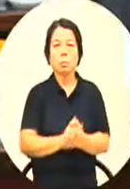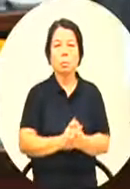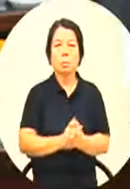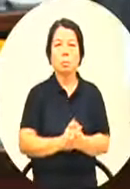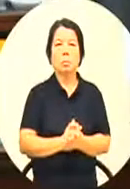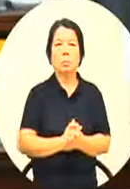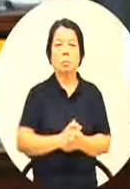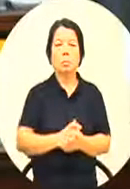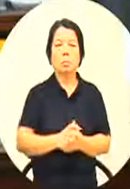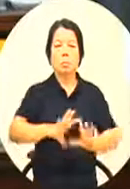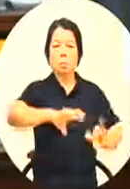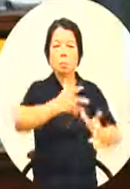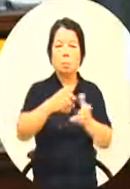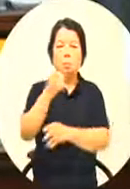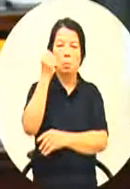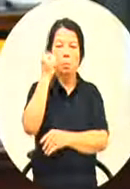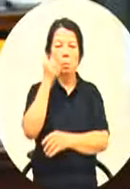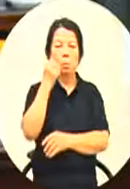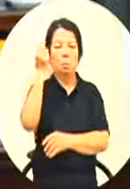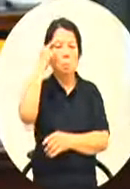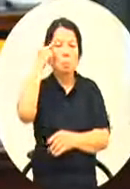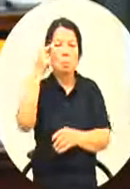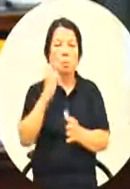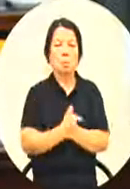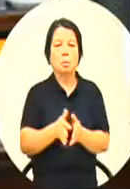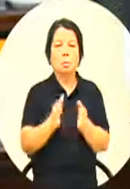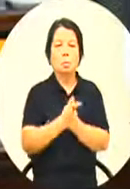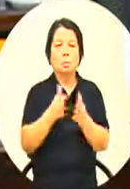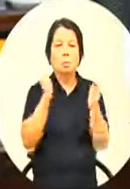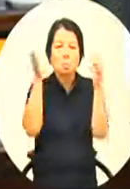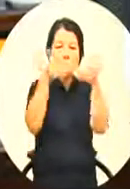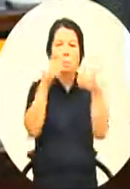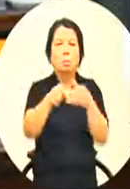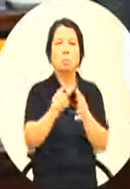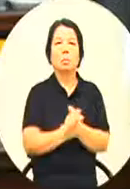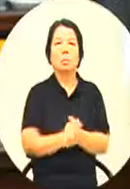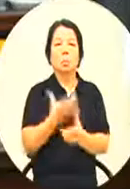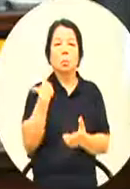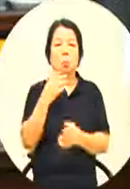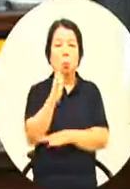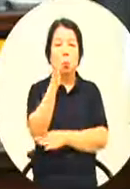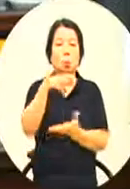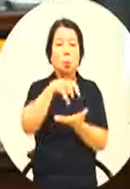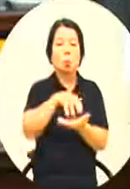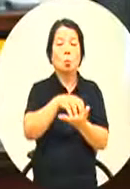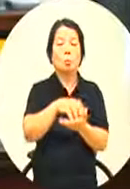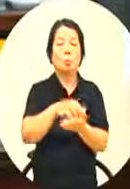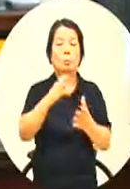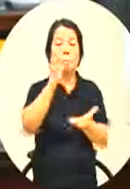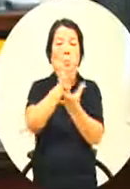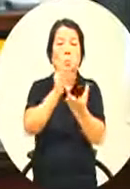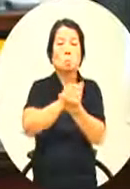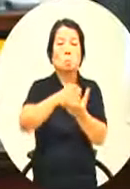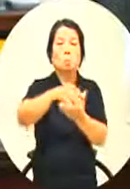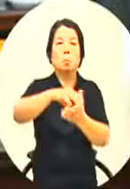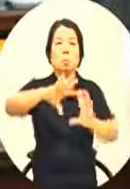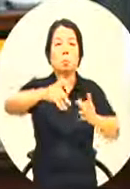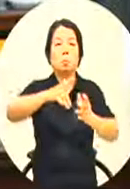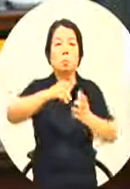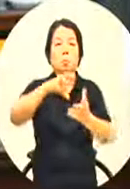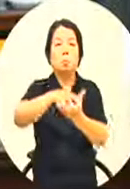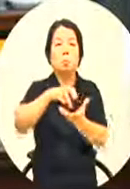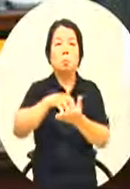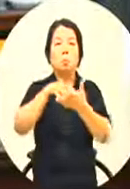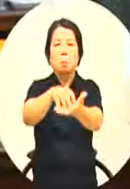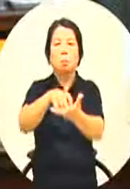非常薄弱的我们的压力就是反正只要护照能够到很多国我就很高兴然后不然说联合口